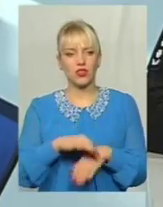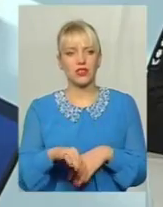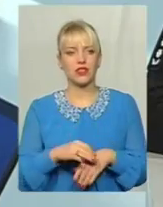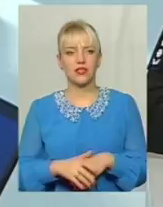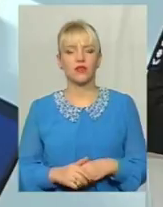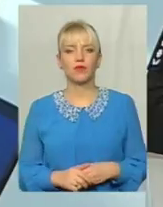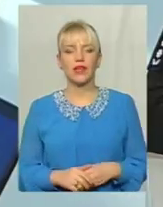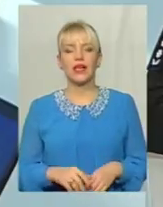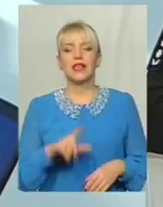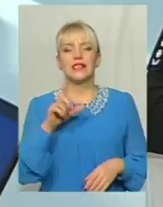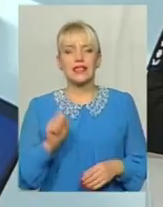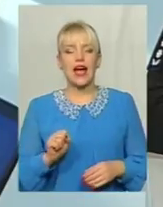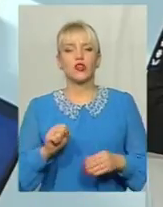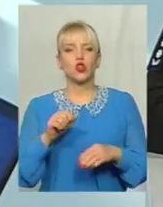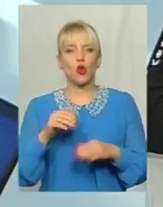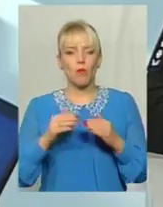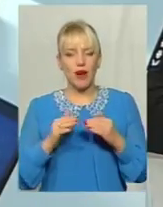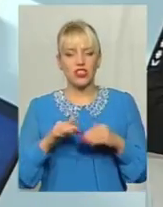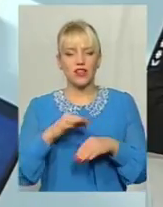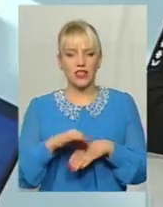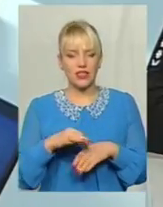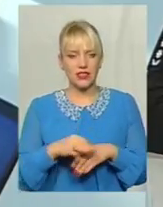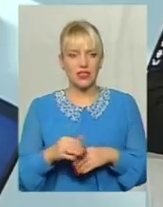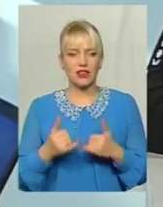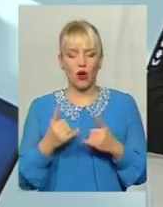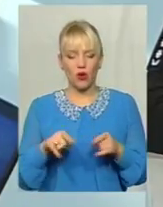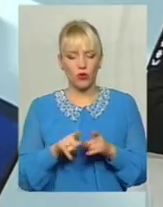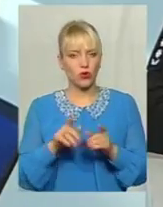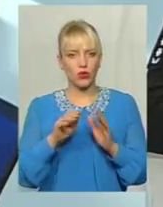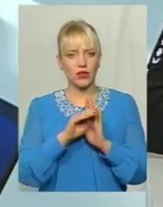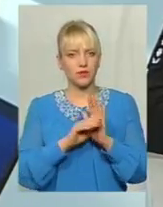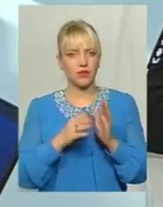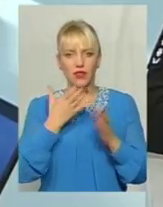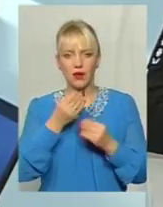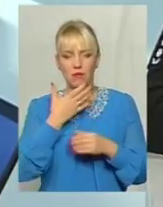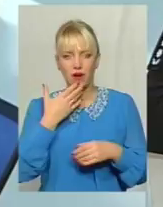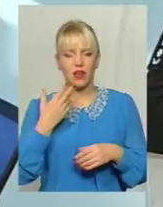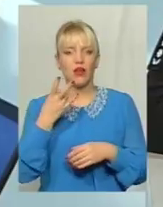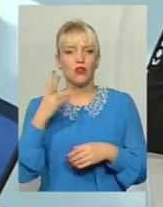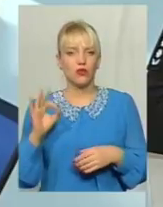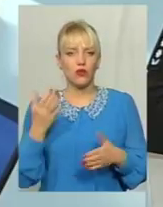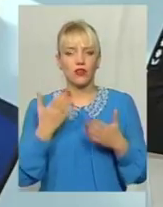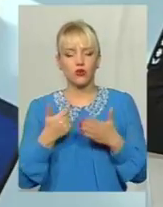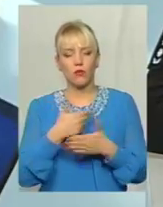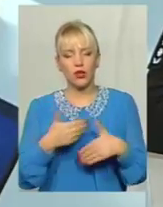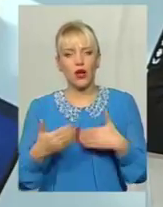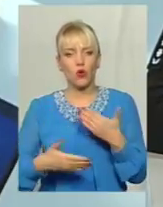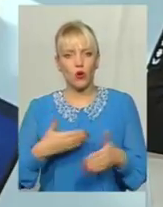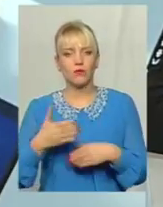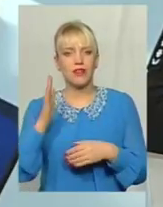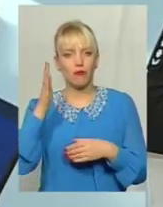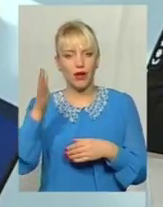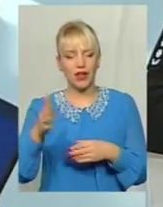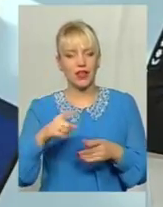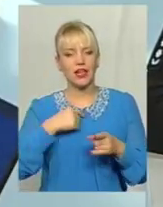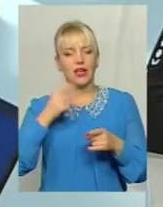Саме за домашнє насильство такої кваліфікучої ознаки на сьогоднішній день ще немає Проте, я думаю, так як ми рухаємося вперед, вона неодмінно і